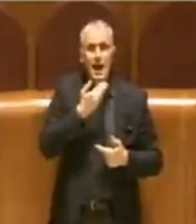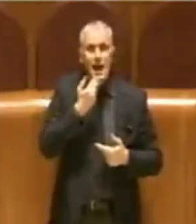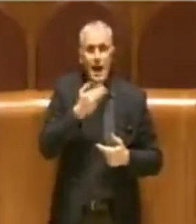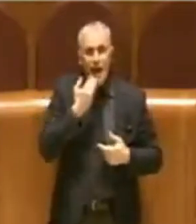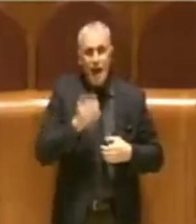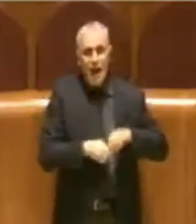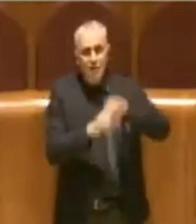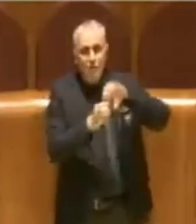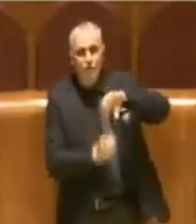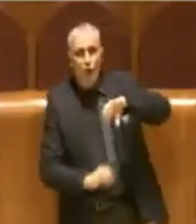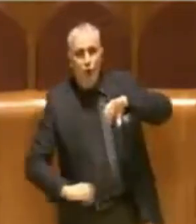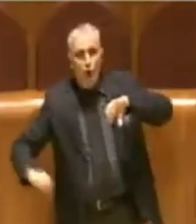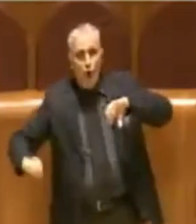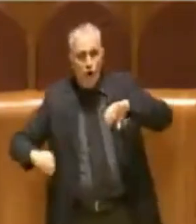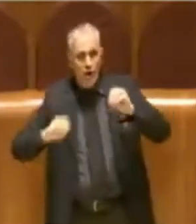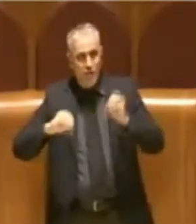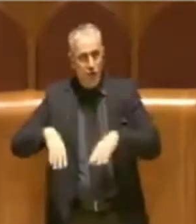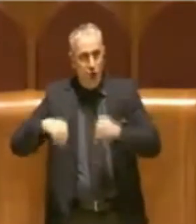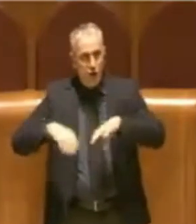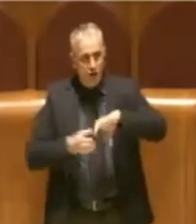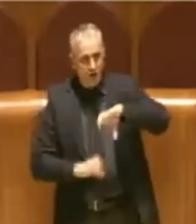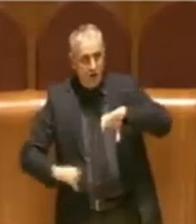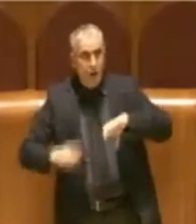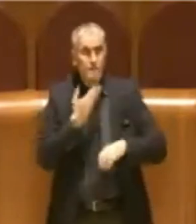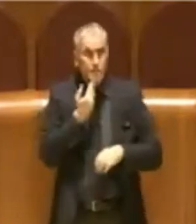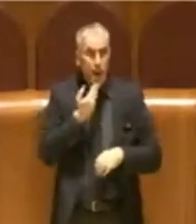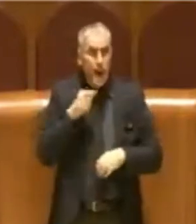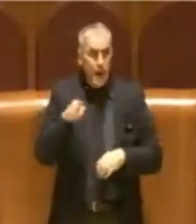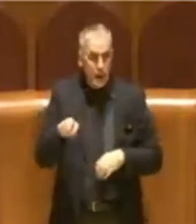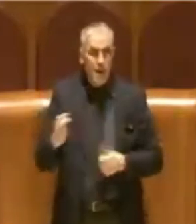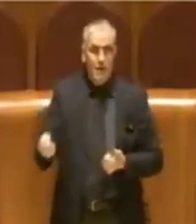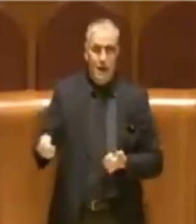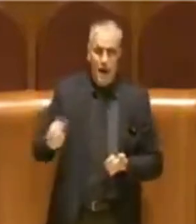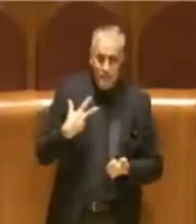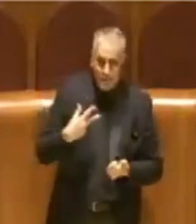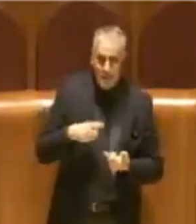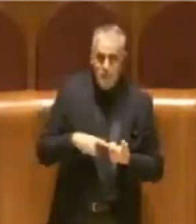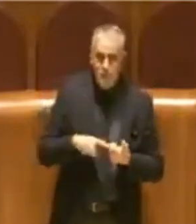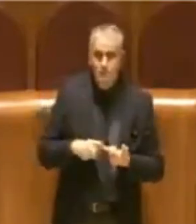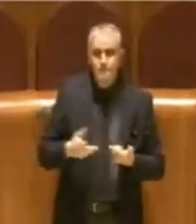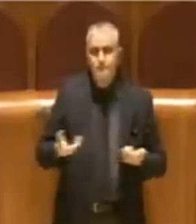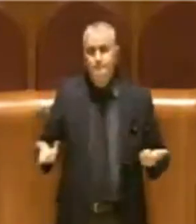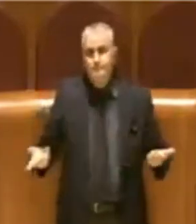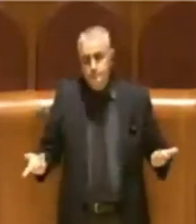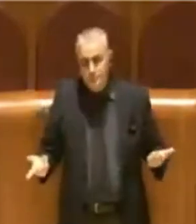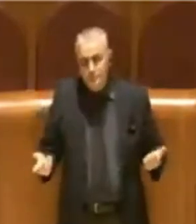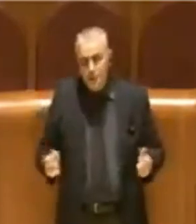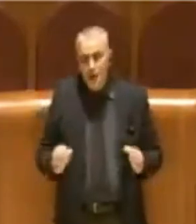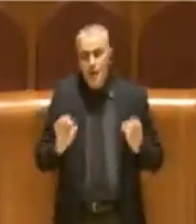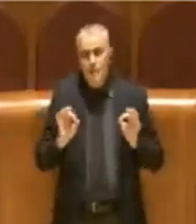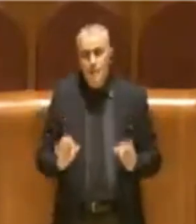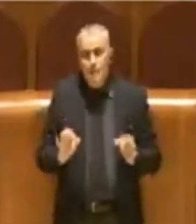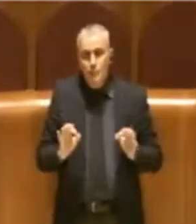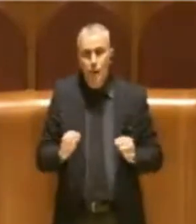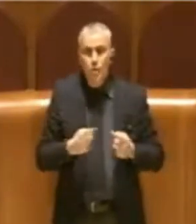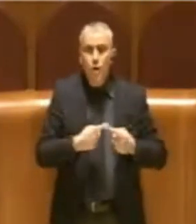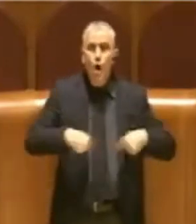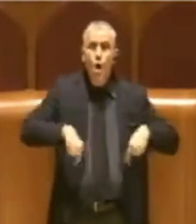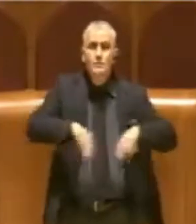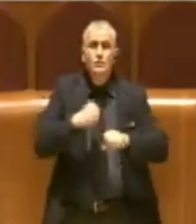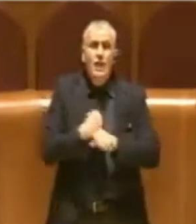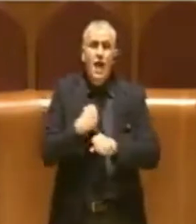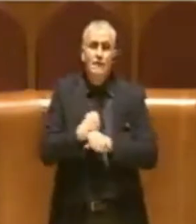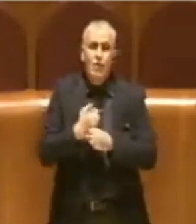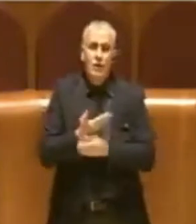Questa amministrazione ha fatto proprio, io devo dire, anche con la commissione lavori